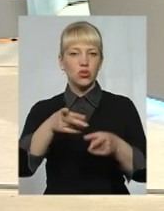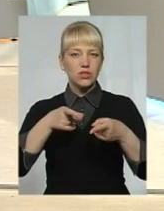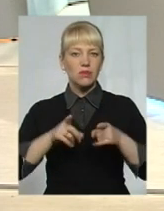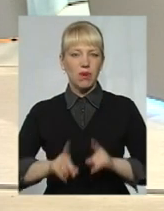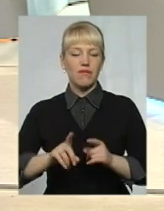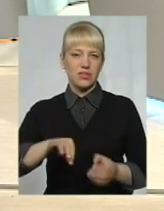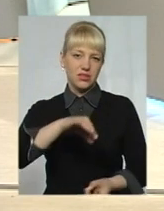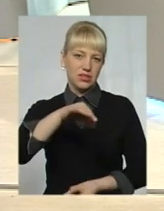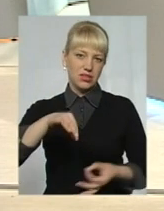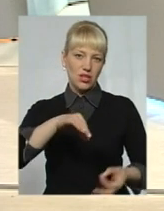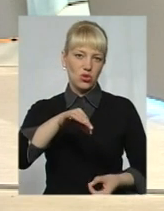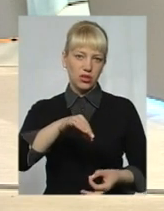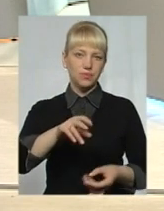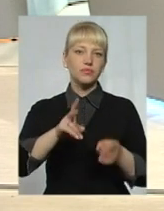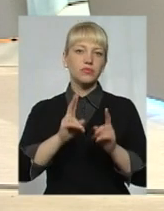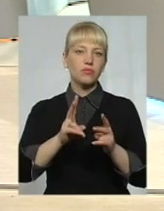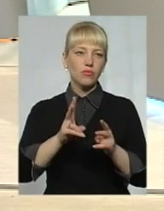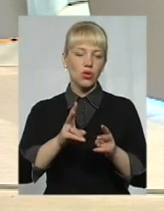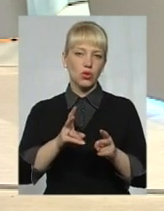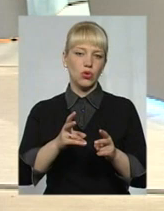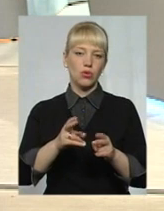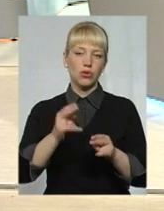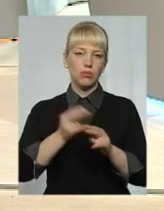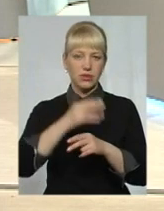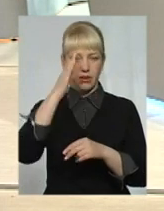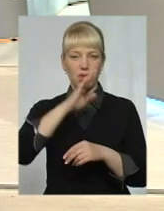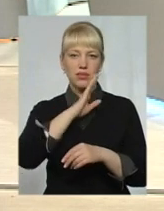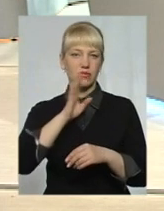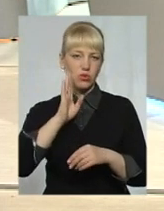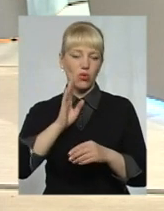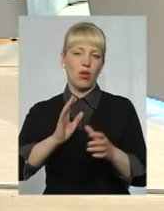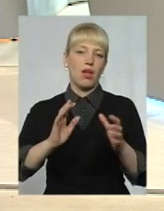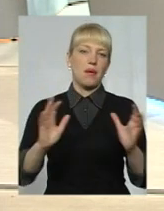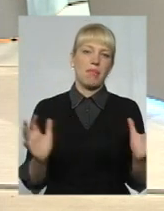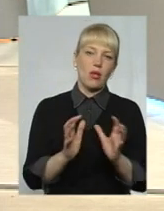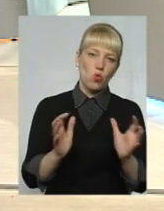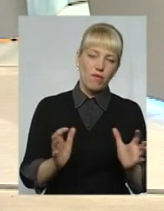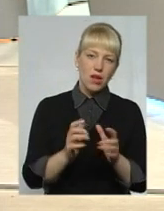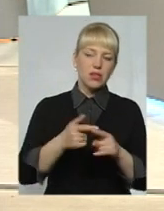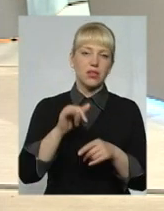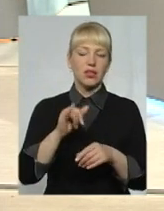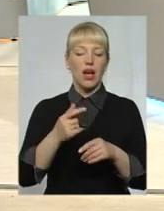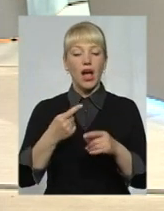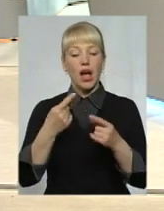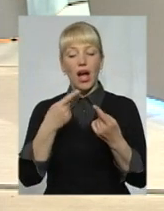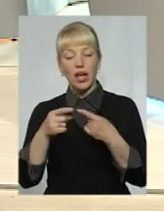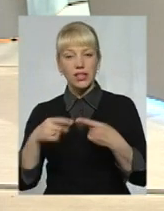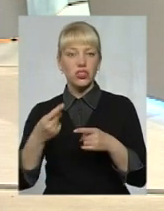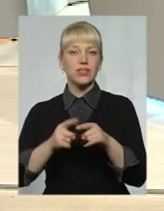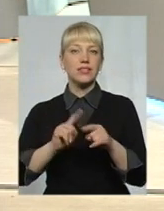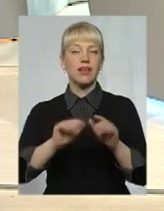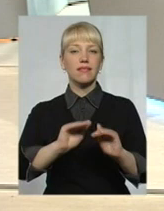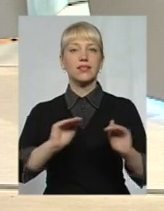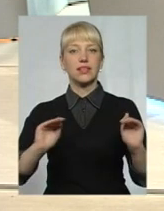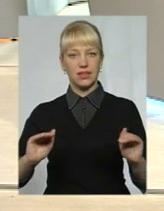сироти, які і позбавлені батьківського опікування. В інших випадках це все-таки діти